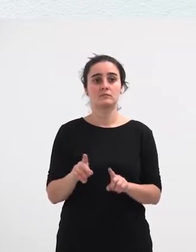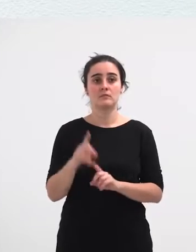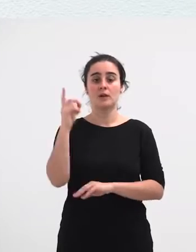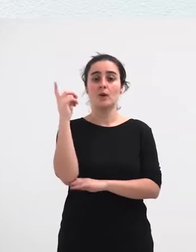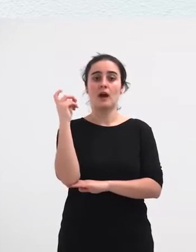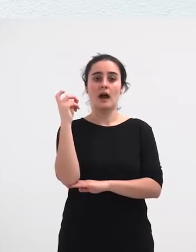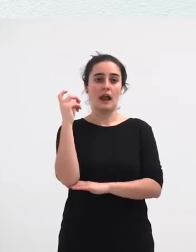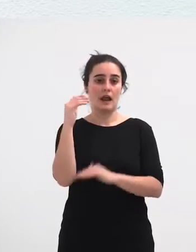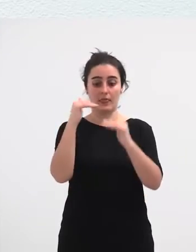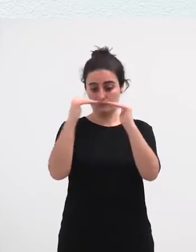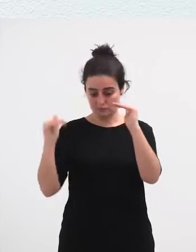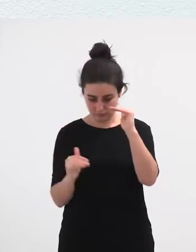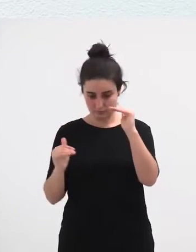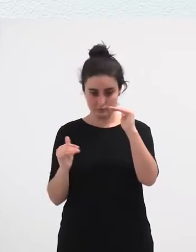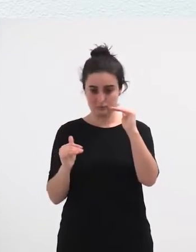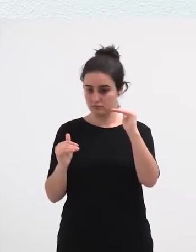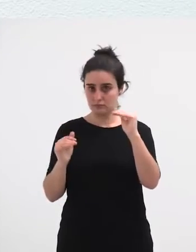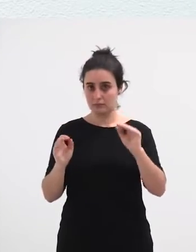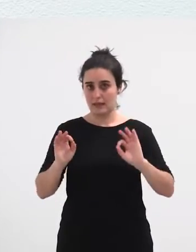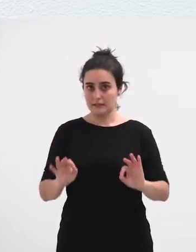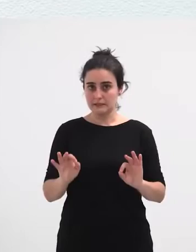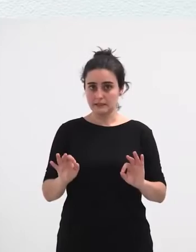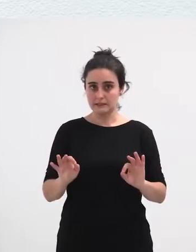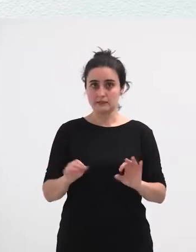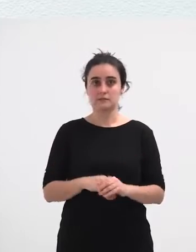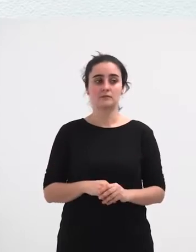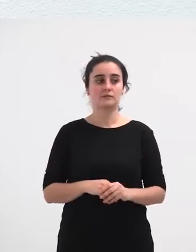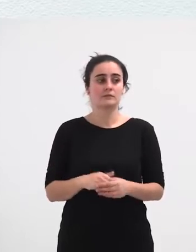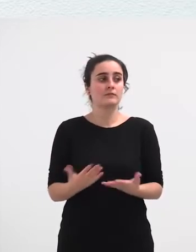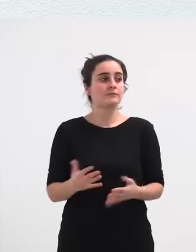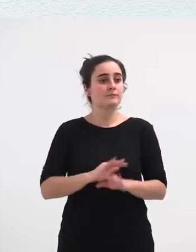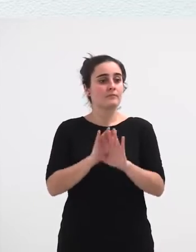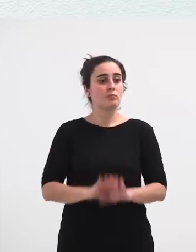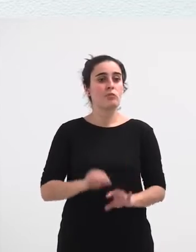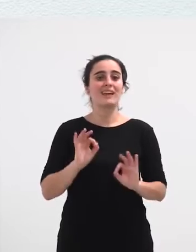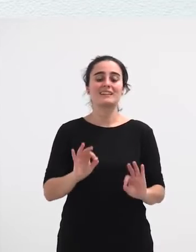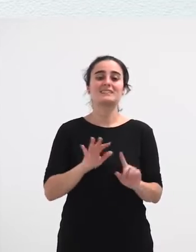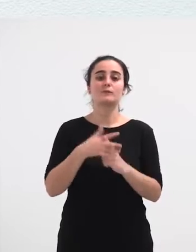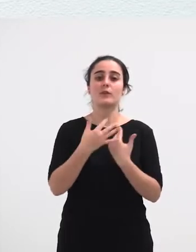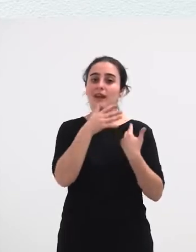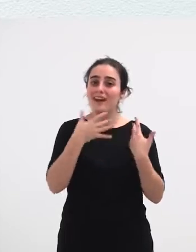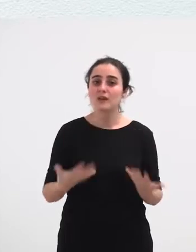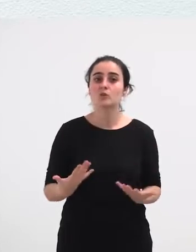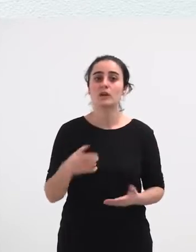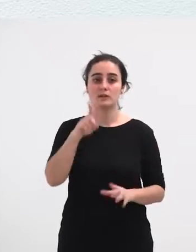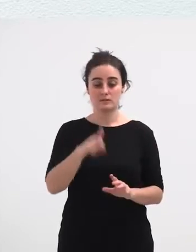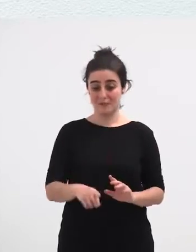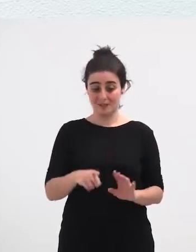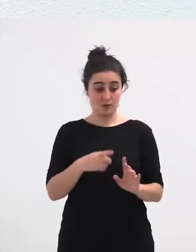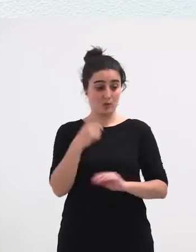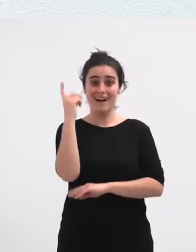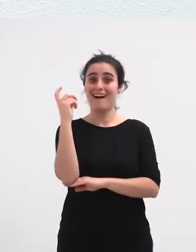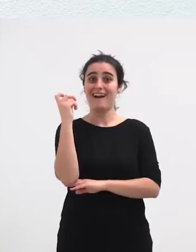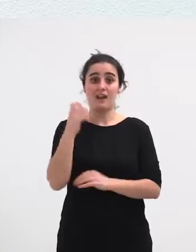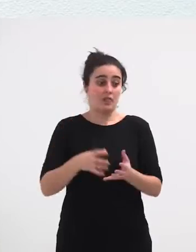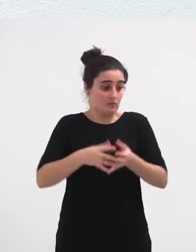Parekidea Baja Aitortzak Esotzen Dera Horrela Gaur Egon Piskagat Egoera Eta Alarde Ondienak Horaindik Ere